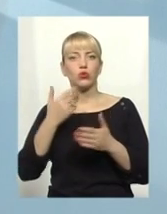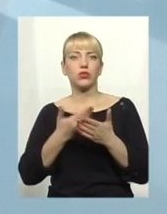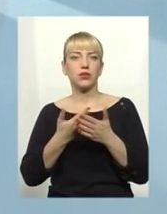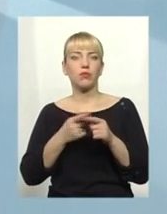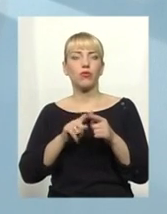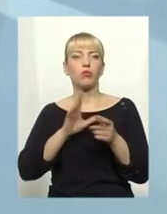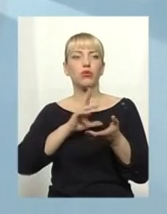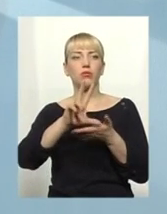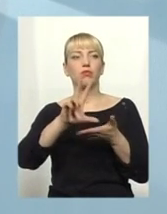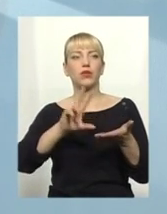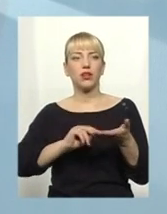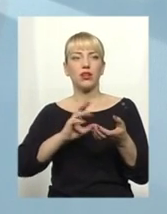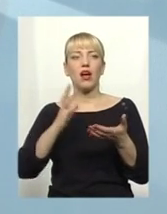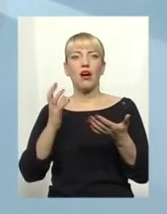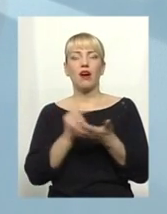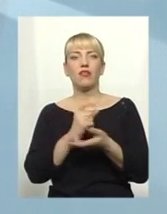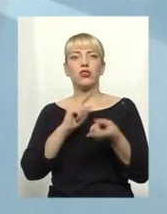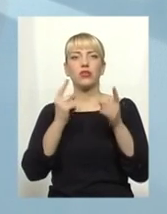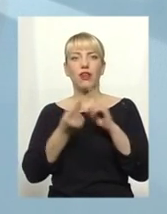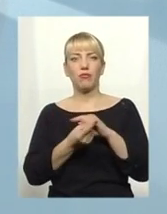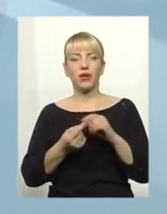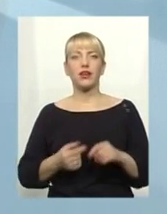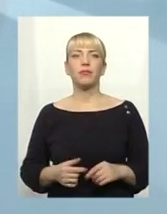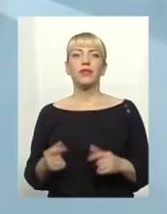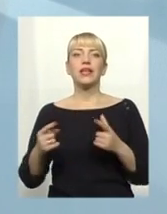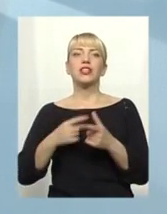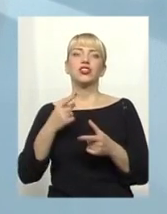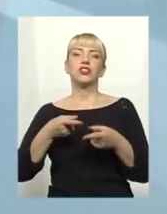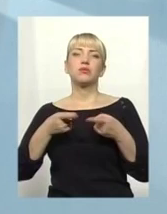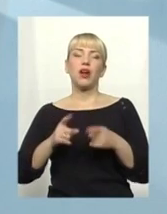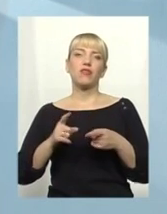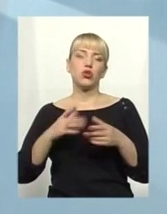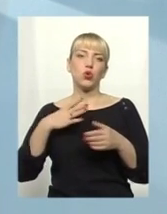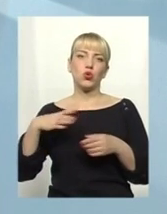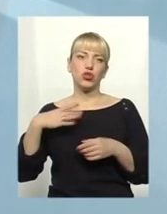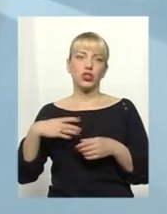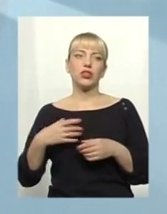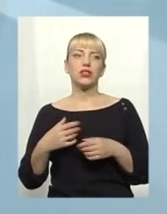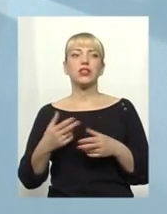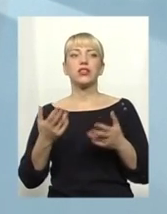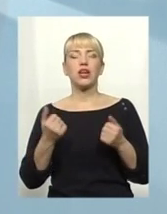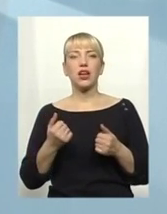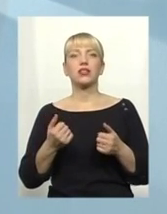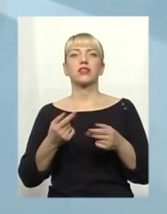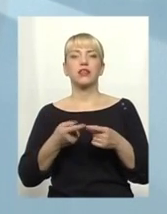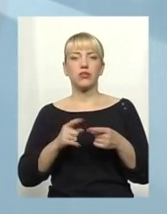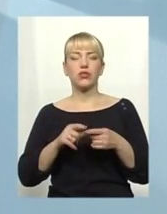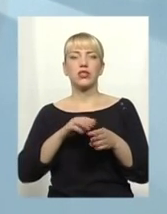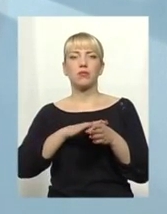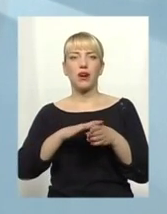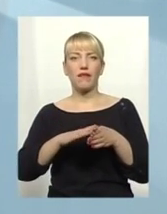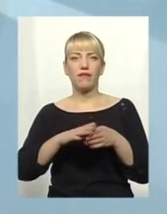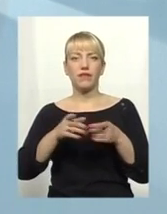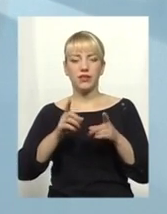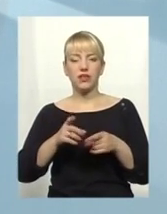Вийшло навпаки. Чи справдилися очікування? Зі скрипом приймалися? Звичайно, справдилися, тому що такого